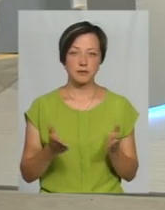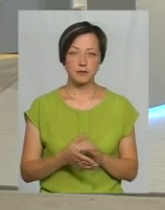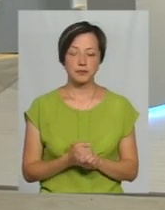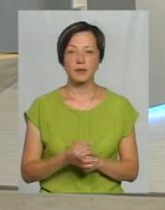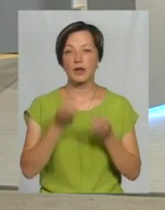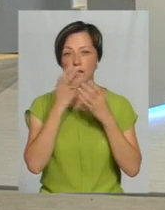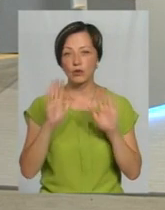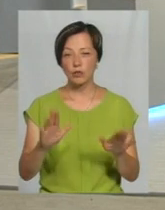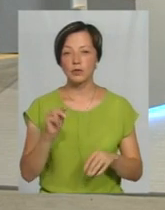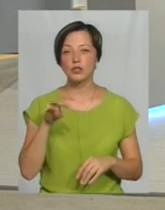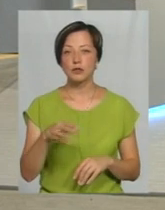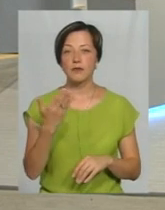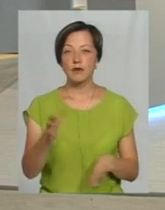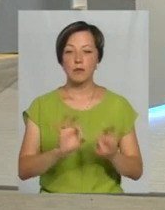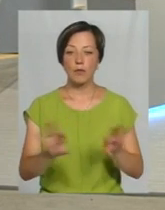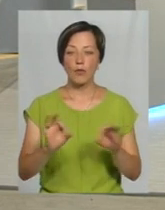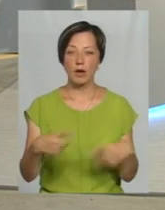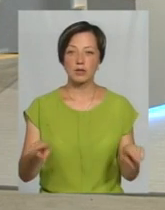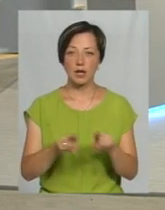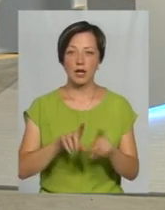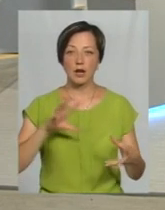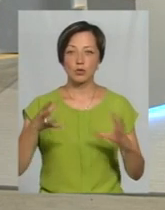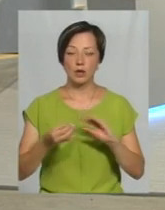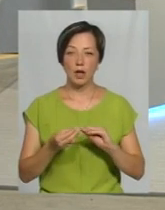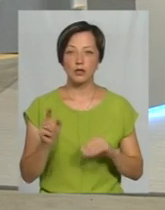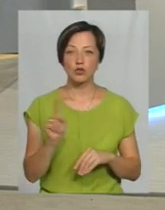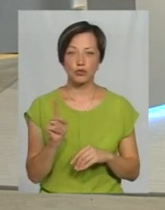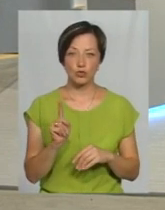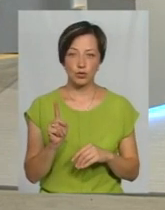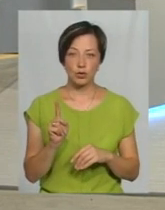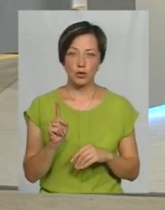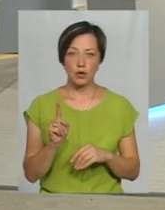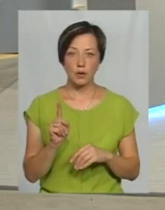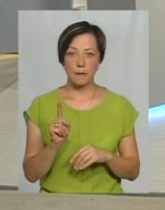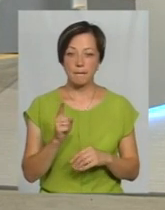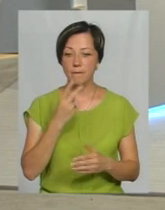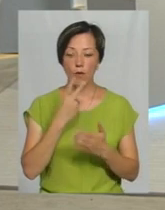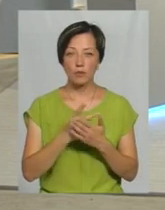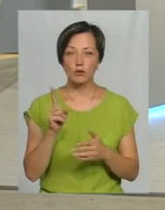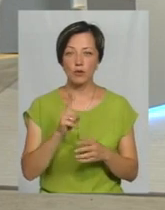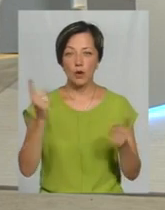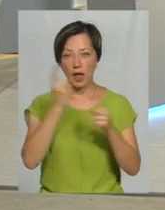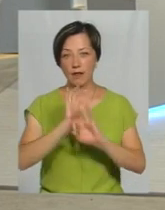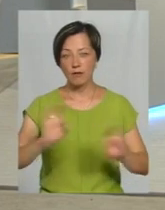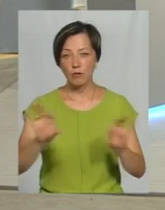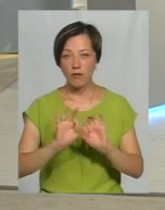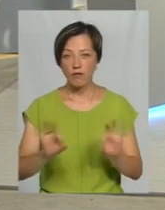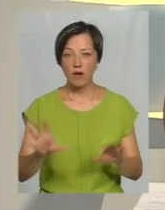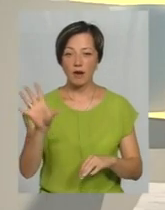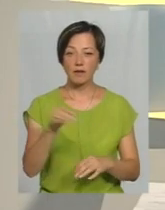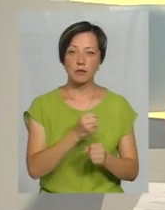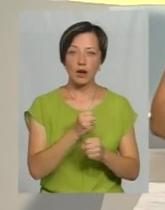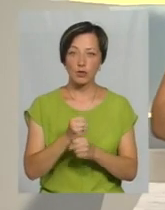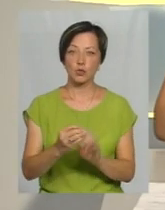Добре, тоді чим ви пояснюєте отакі результати, що попри те, що йде інформування, всі